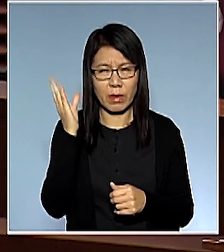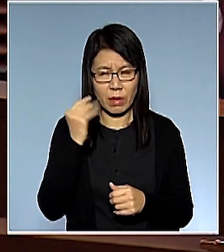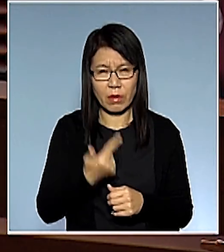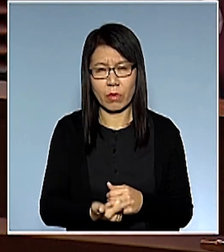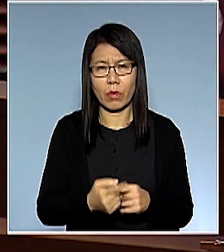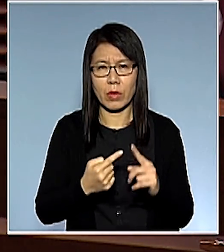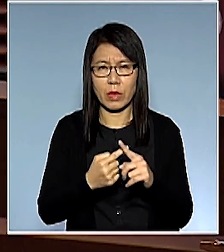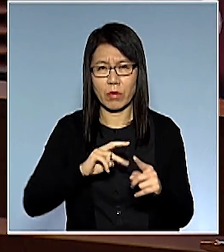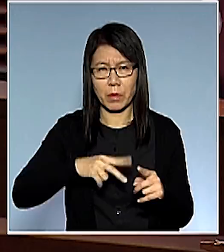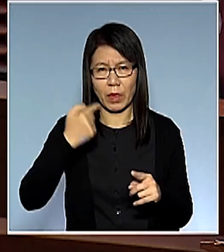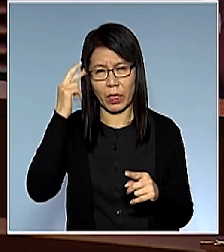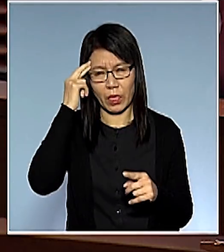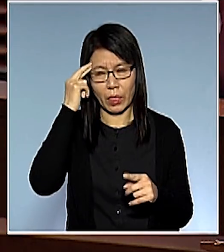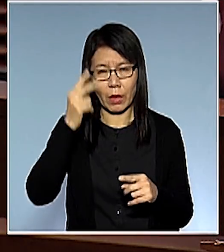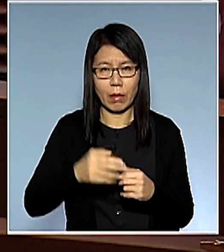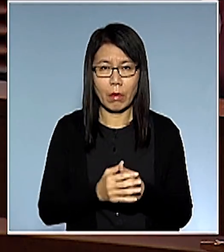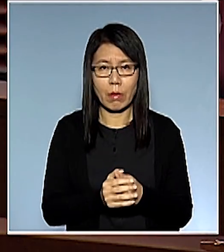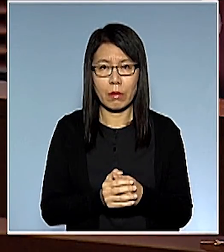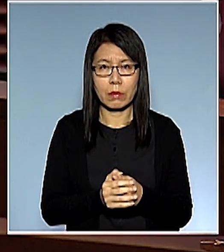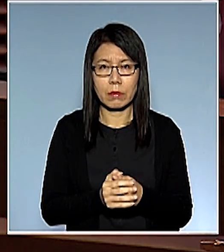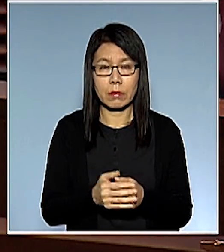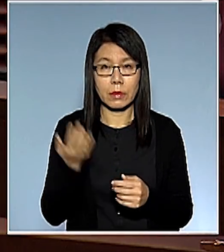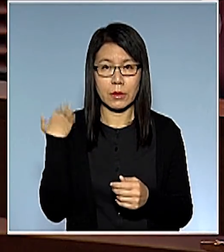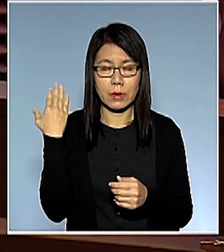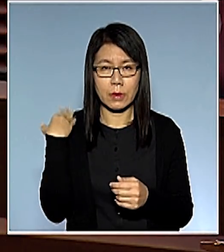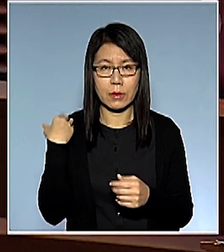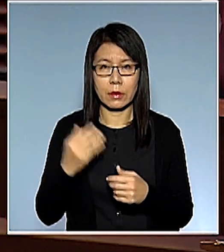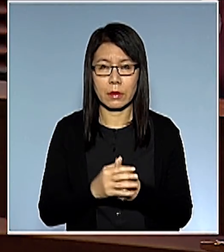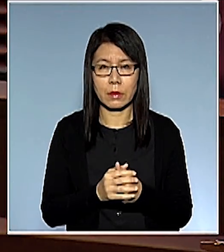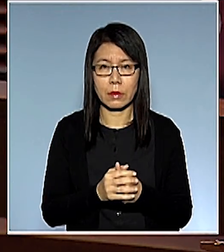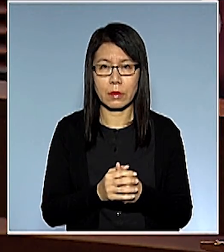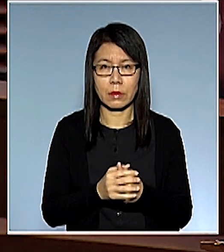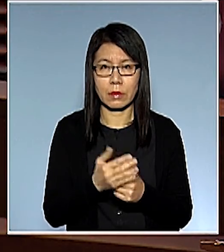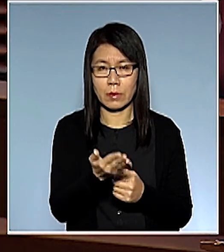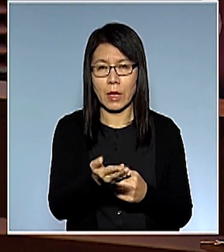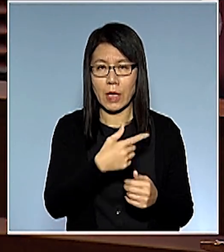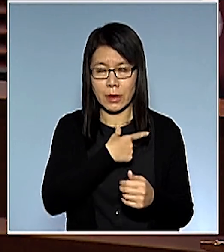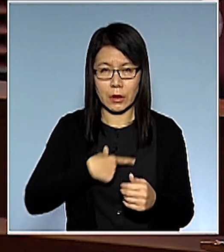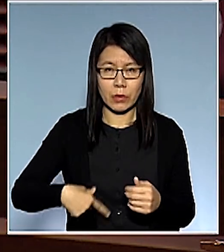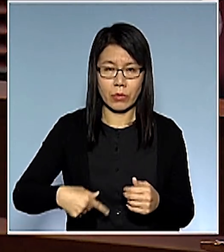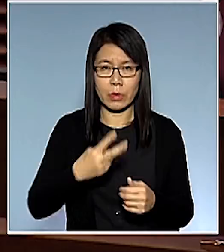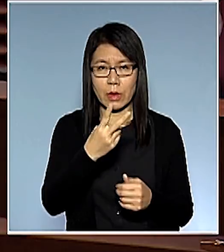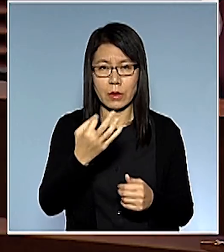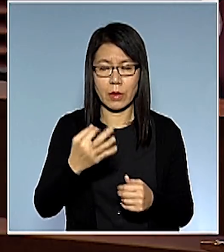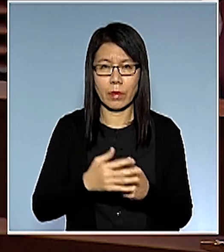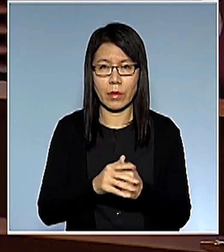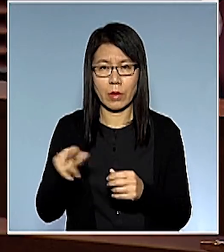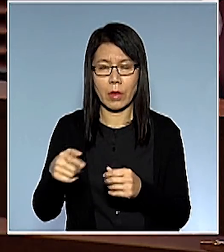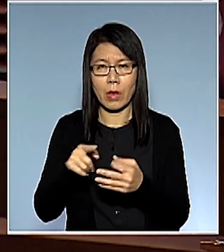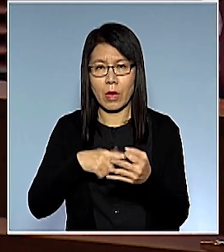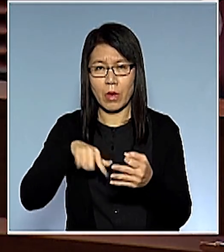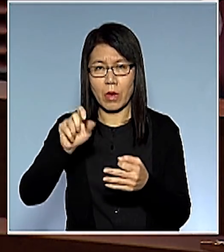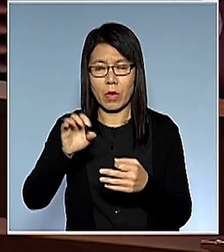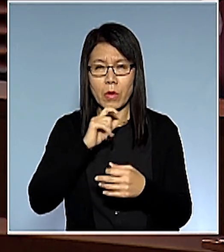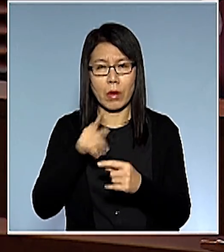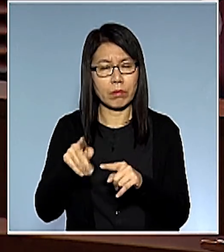人都會瘋的而過往我二十三除了羅惠國議員開始講的時候有